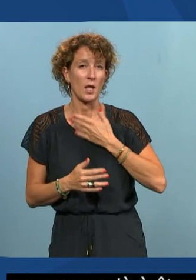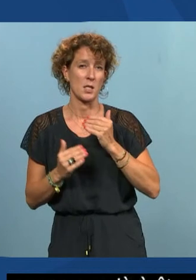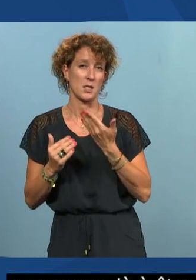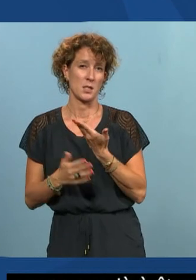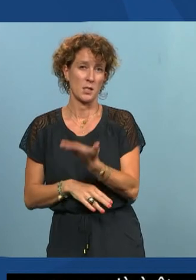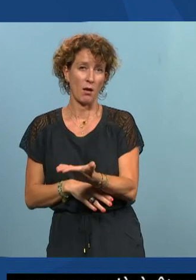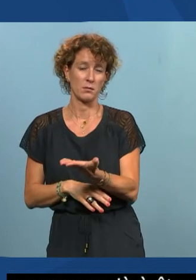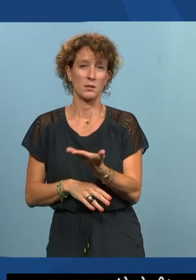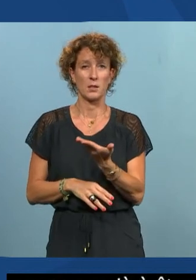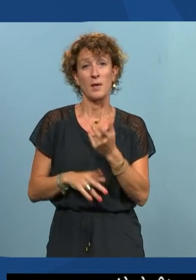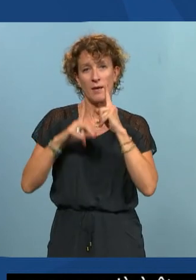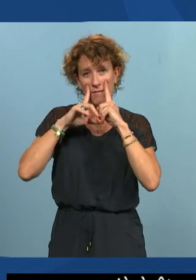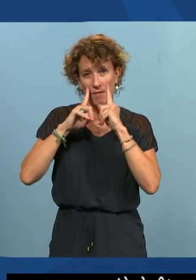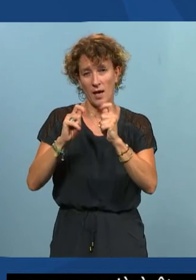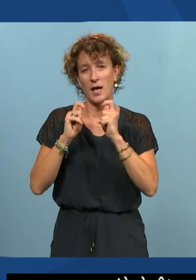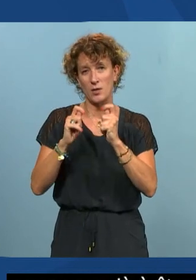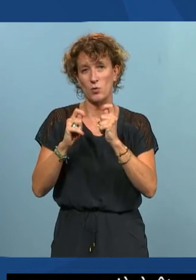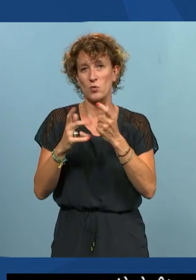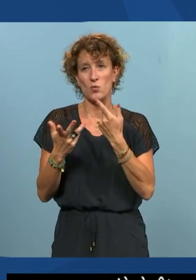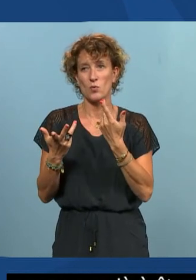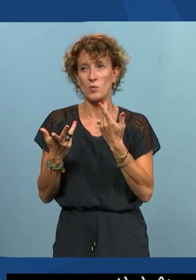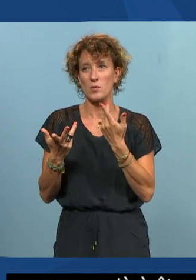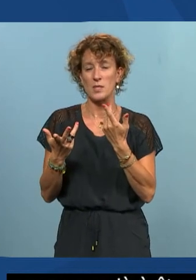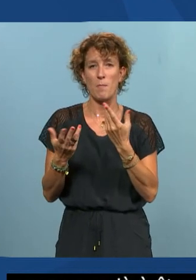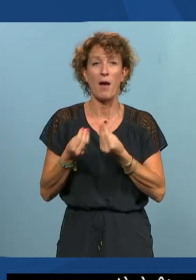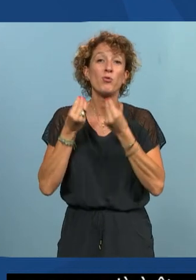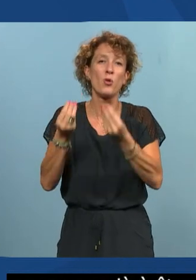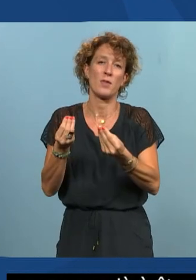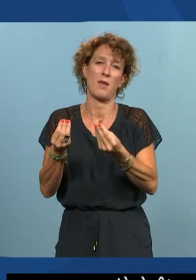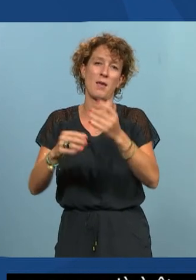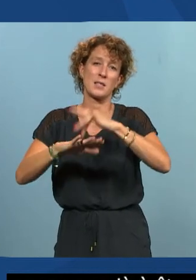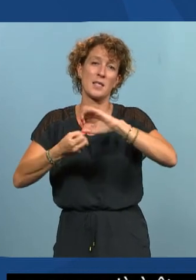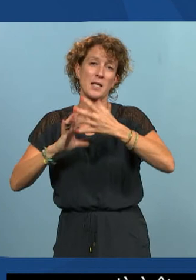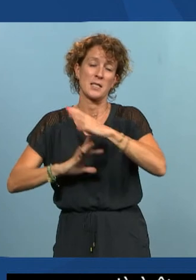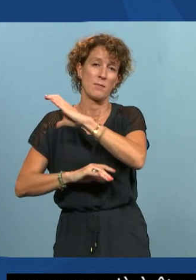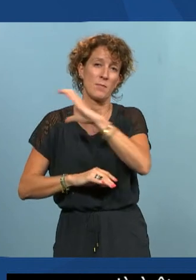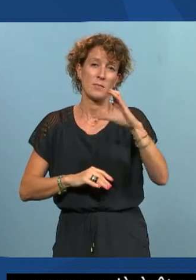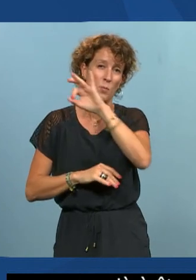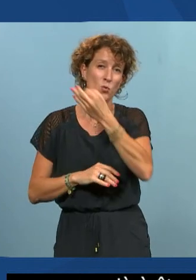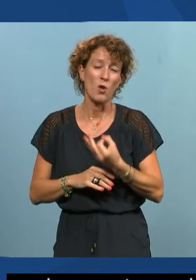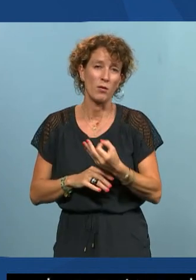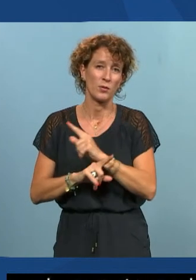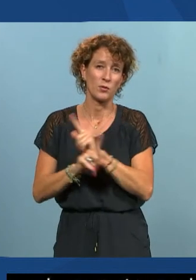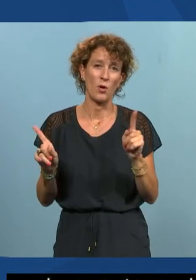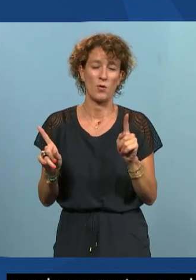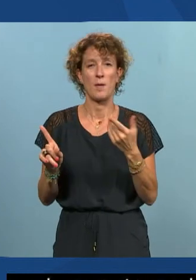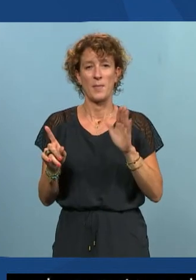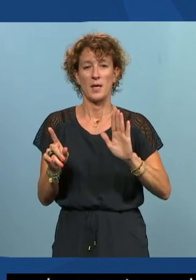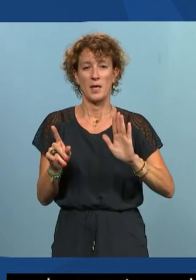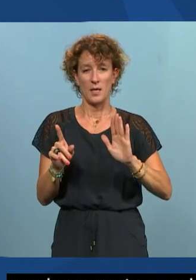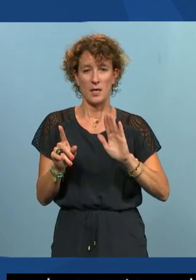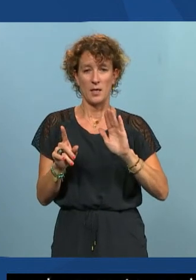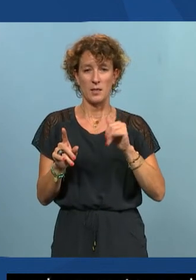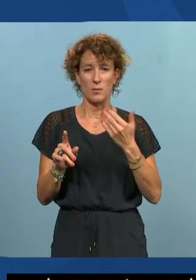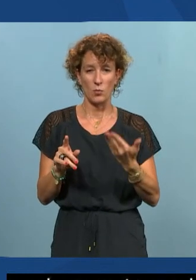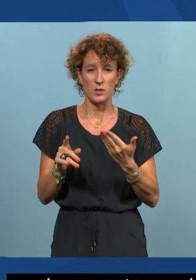il faut faire attention du coup c'est pas le but de rendre son site accessible c'est potentiellement de sensibiliser et c'est pour ça aussi que je cite Confort Plus qui est